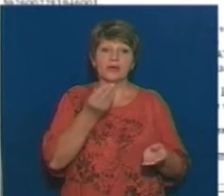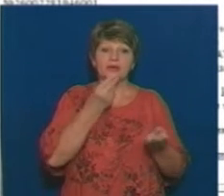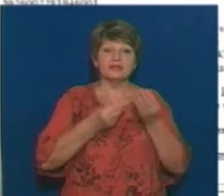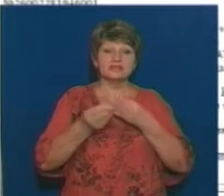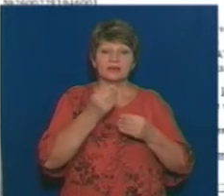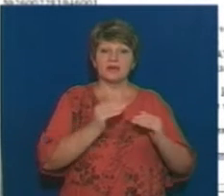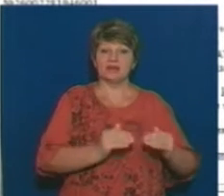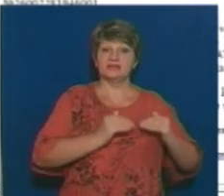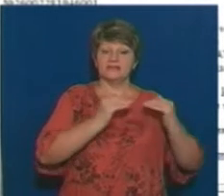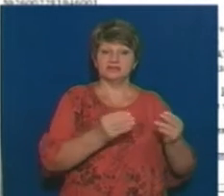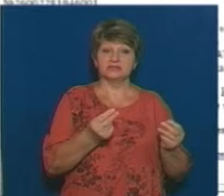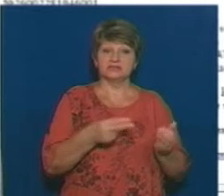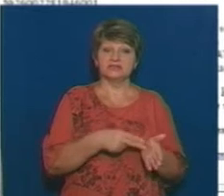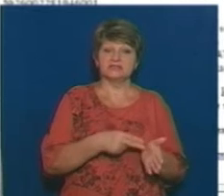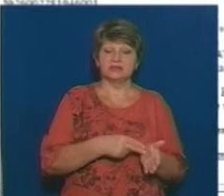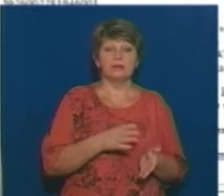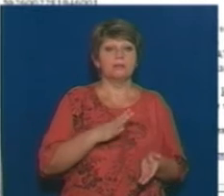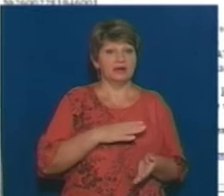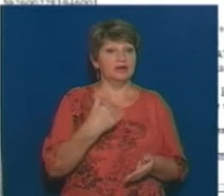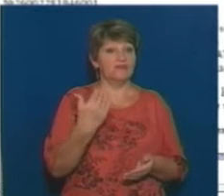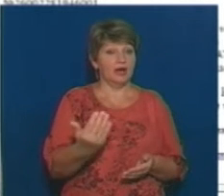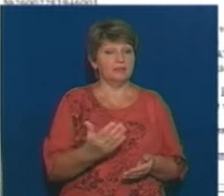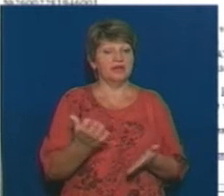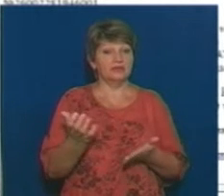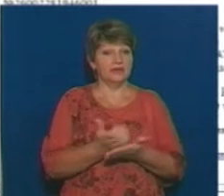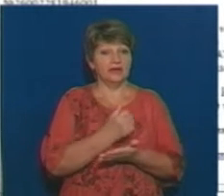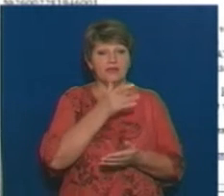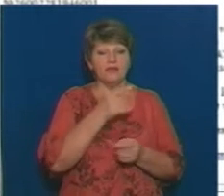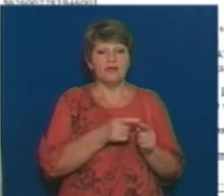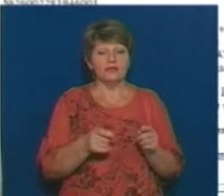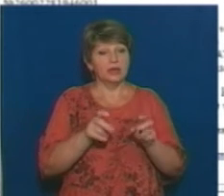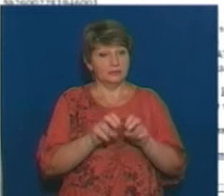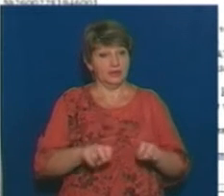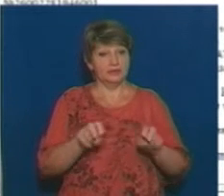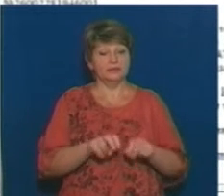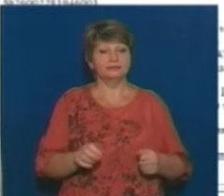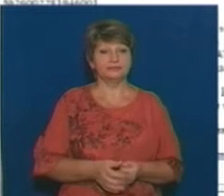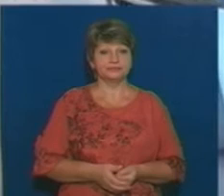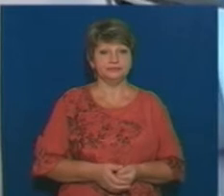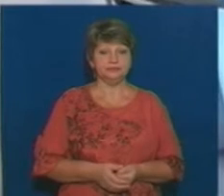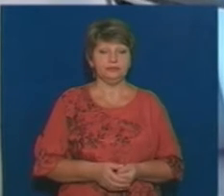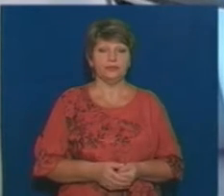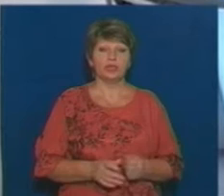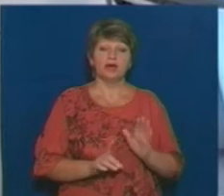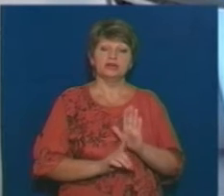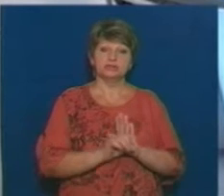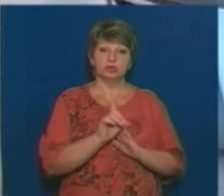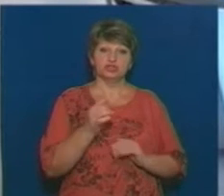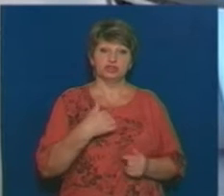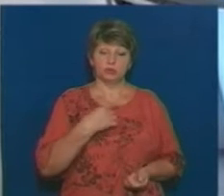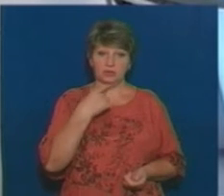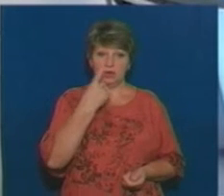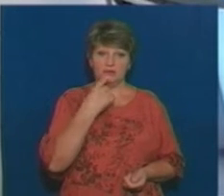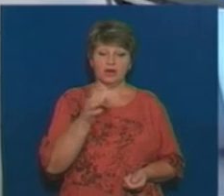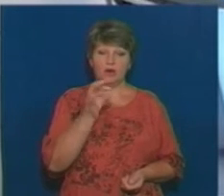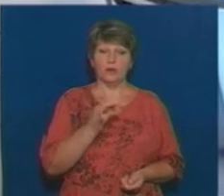завищення цін були вами виявлені в ході оцього моніторингу? Були спочатку, ми говорили про певні